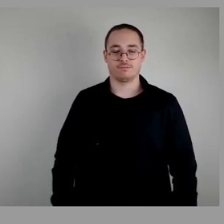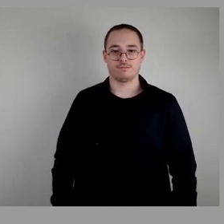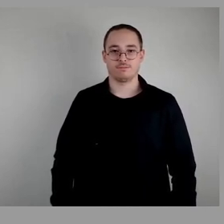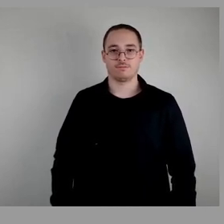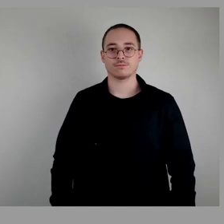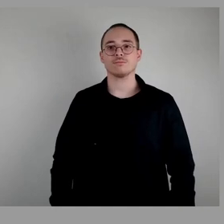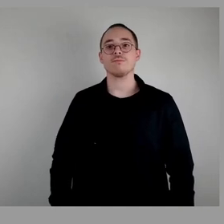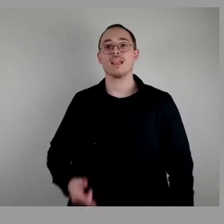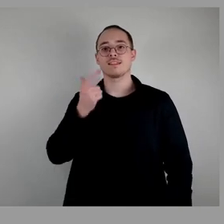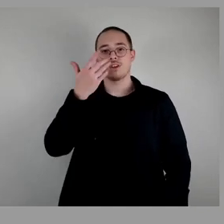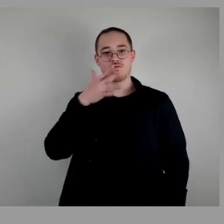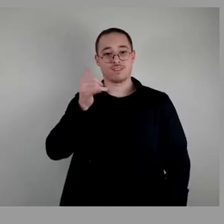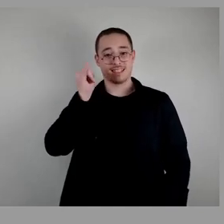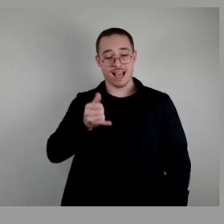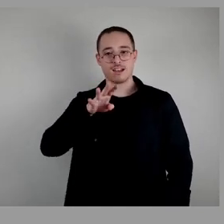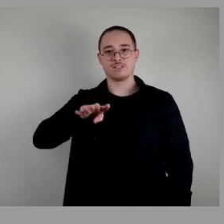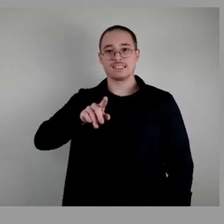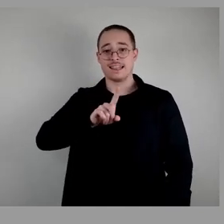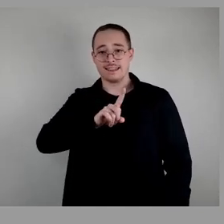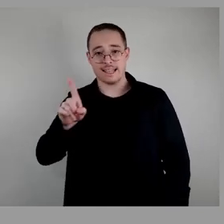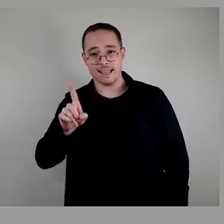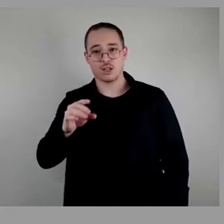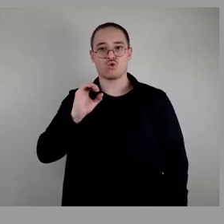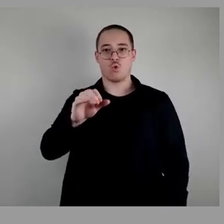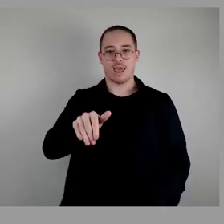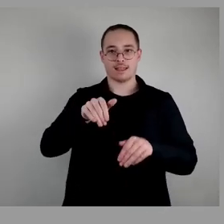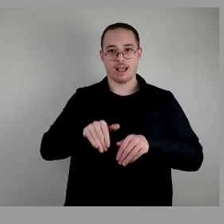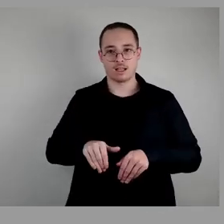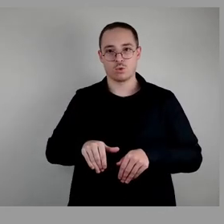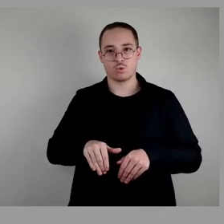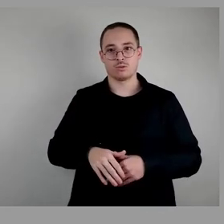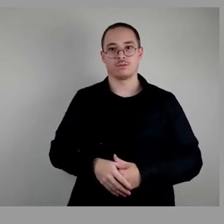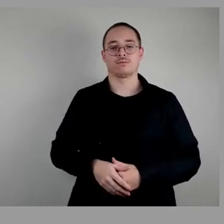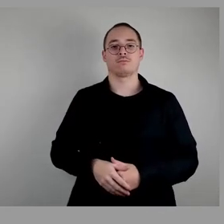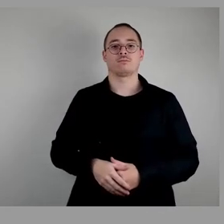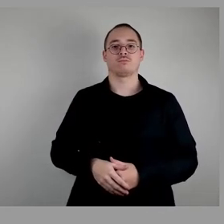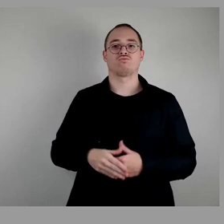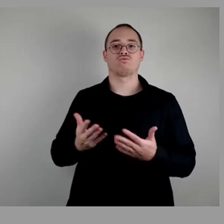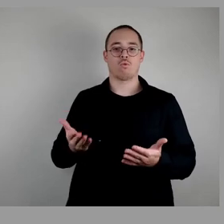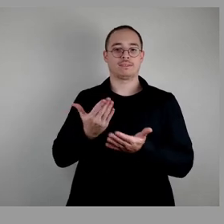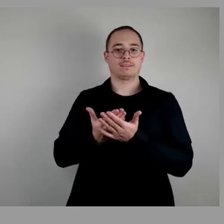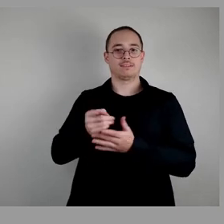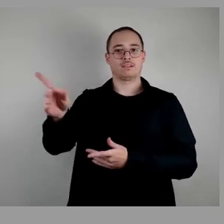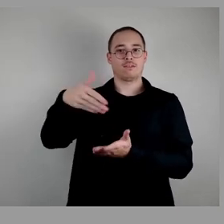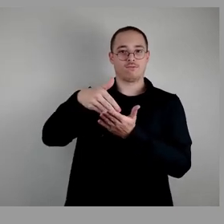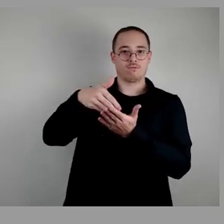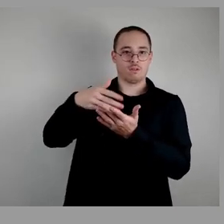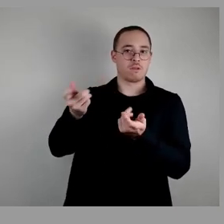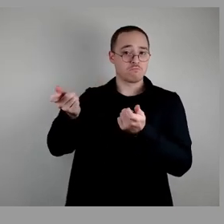52 Jahre, 14 Nein, keine Enthaltung. Damit ist der federführende Ausschussbericht so beschlossen.